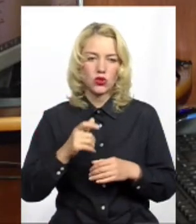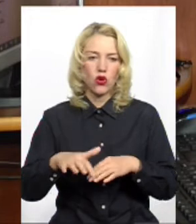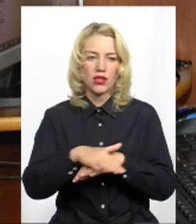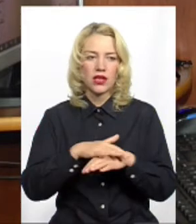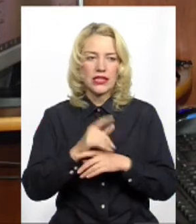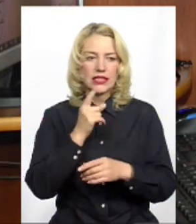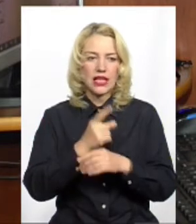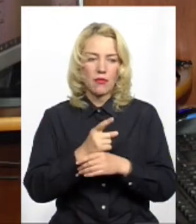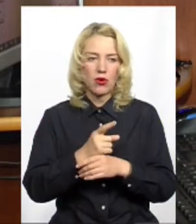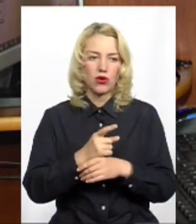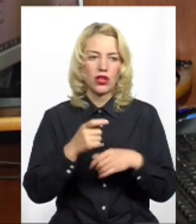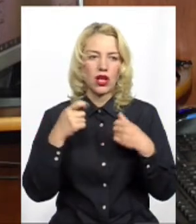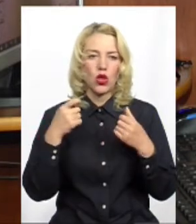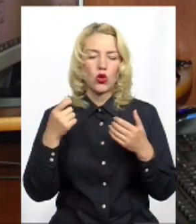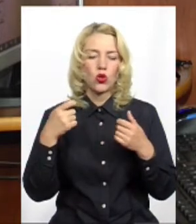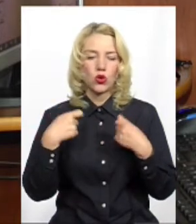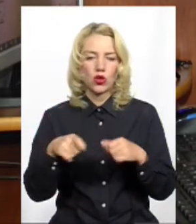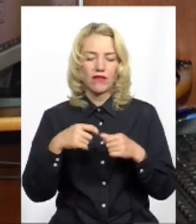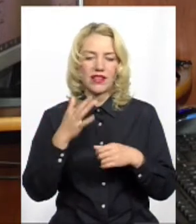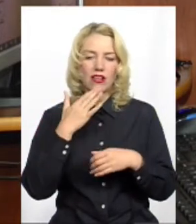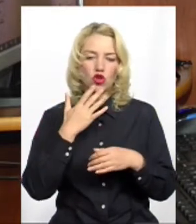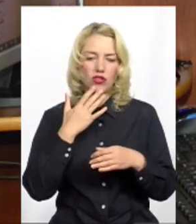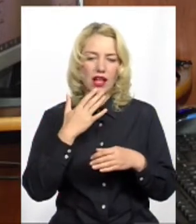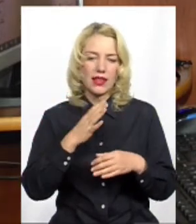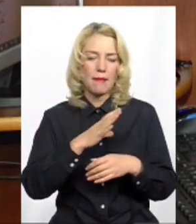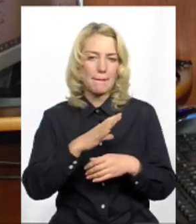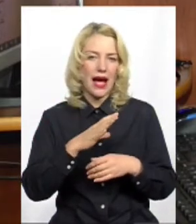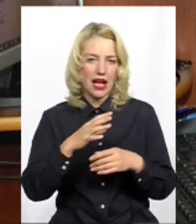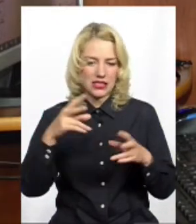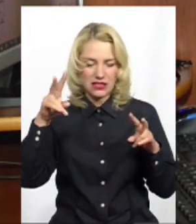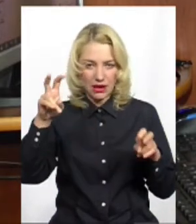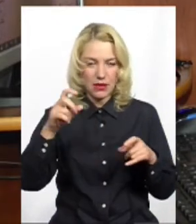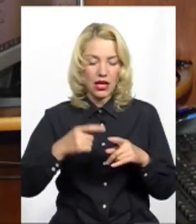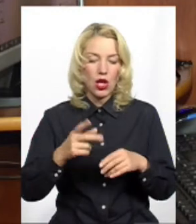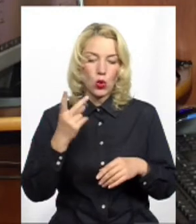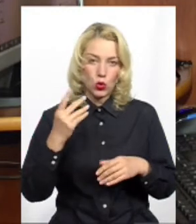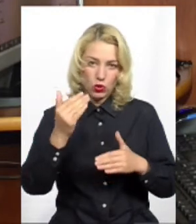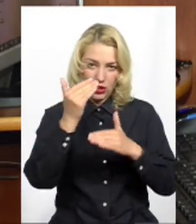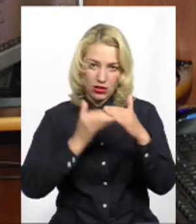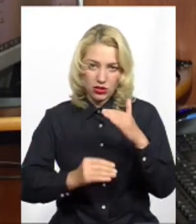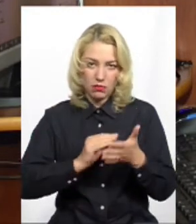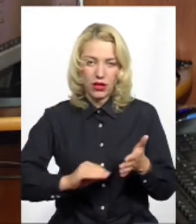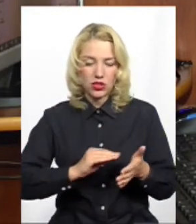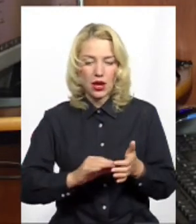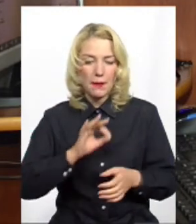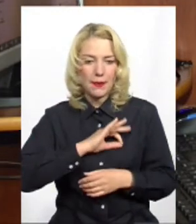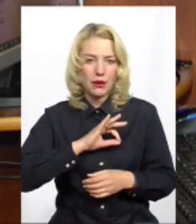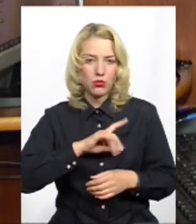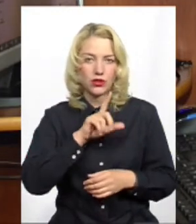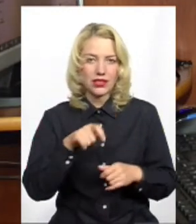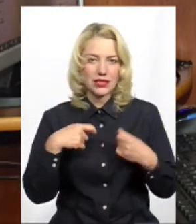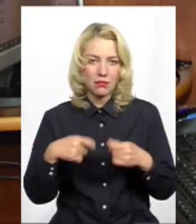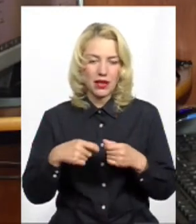національними багатствами». І одразу ж через кілька абзаців кандидат пише наступне «Прибутки з продажу